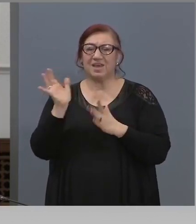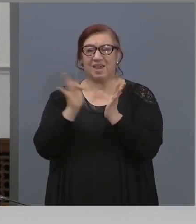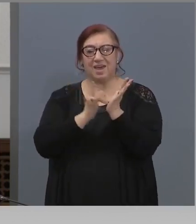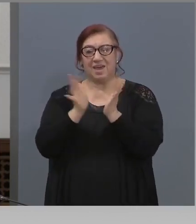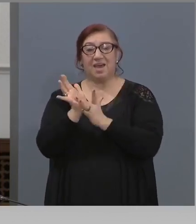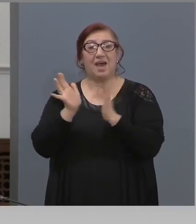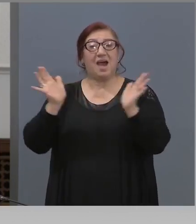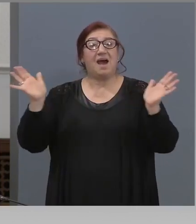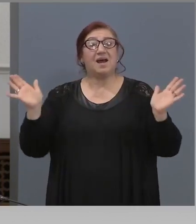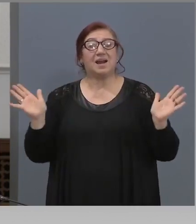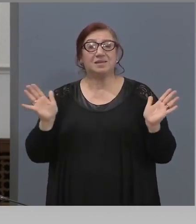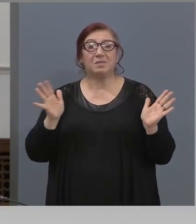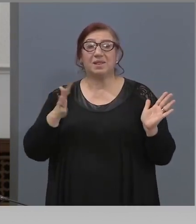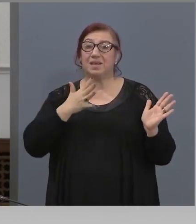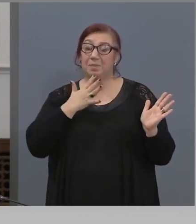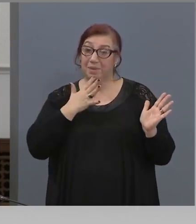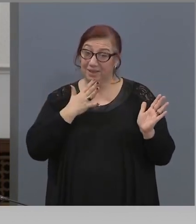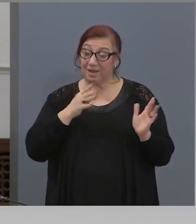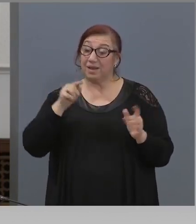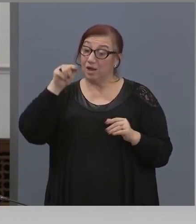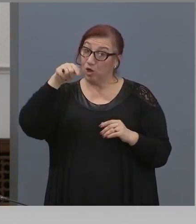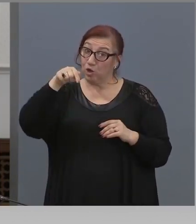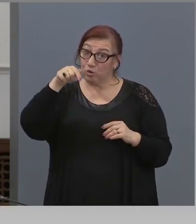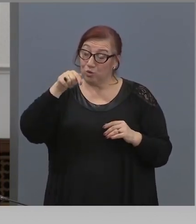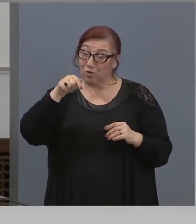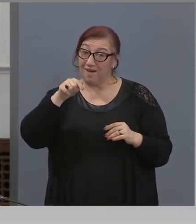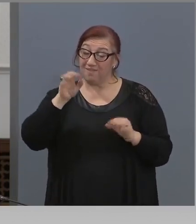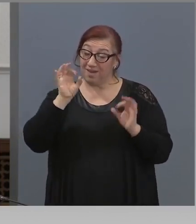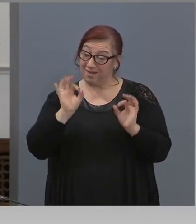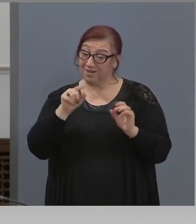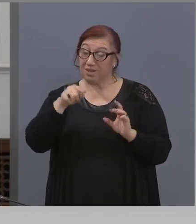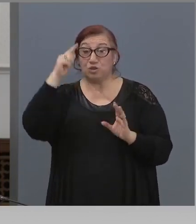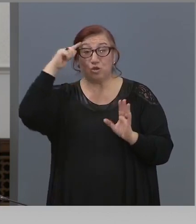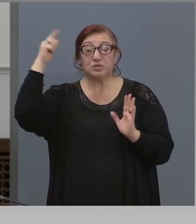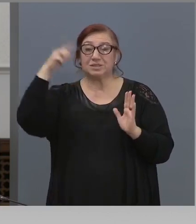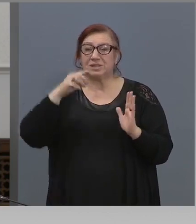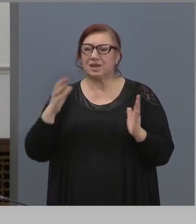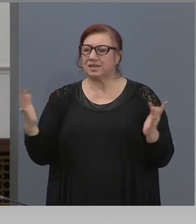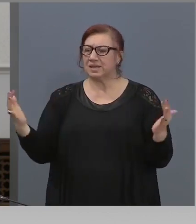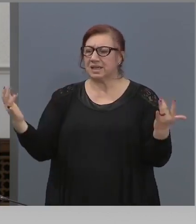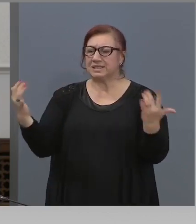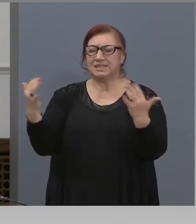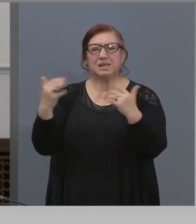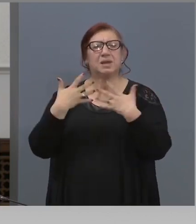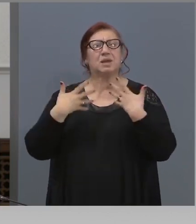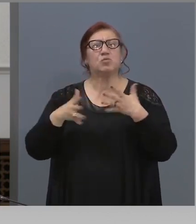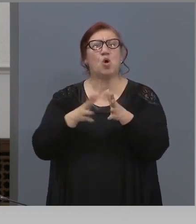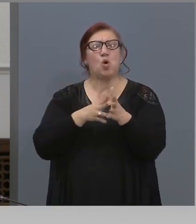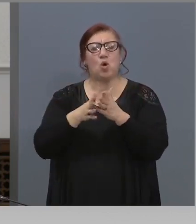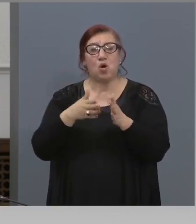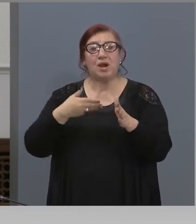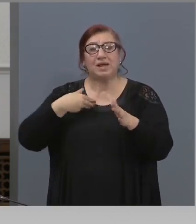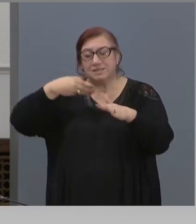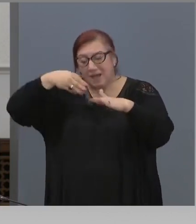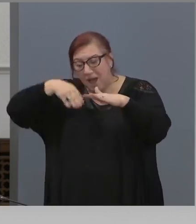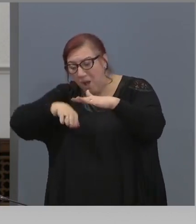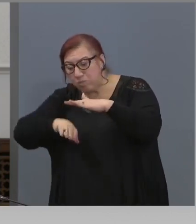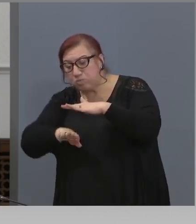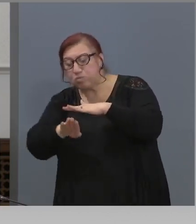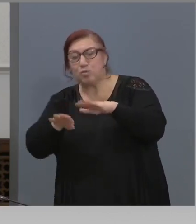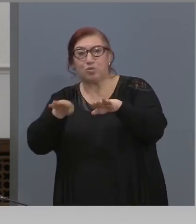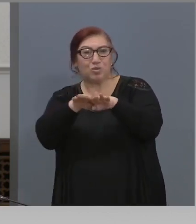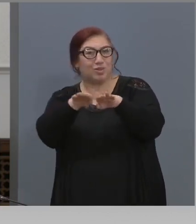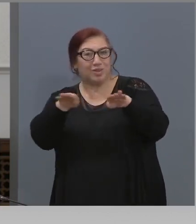Да, но тогава, на този ден, се събират много хора, които искат да минат под плащеницата и те се редят на